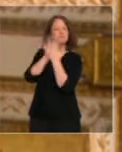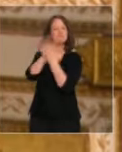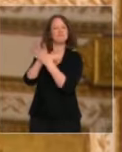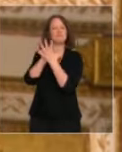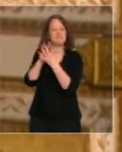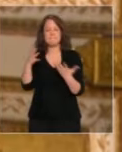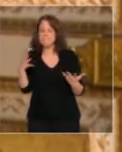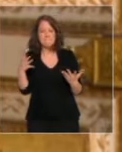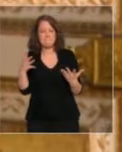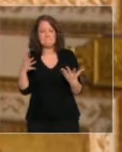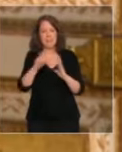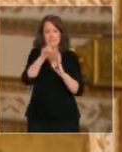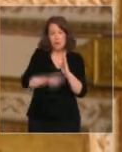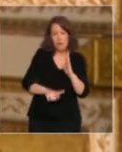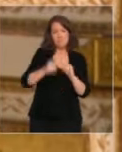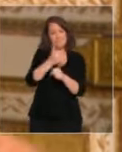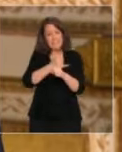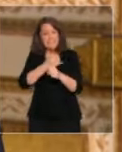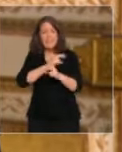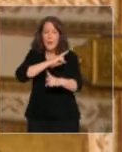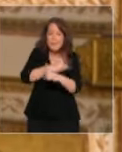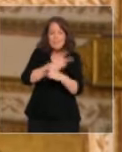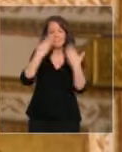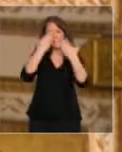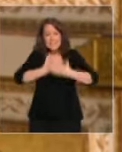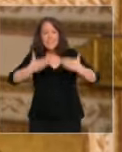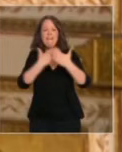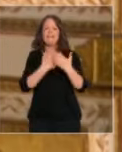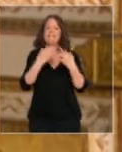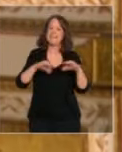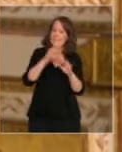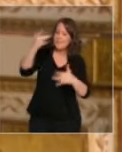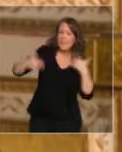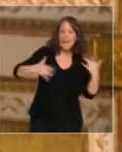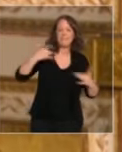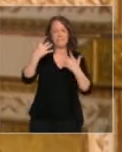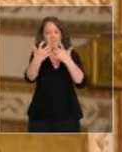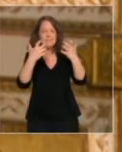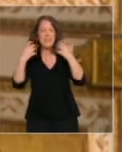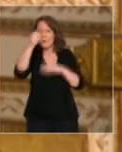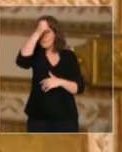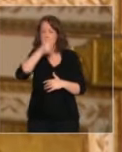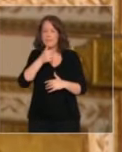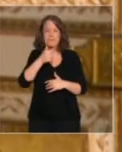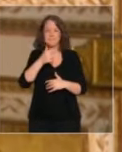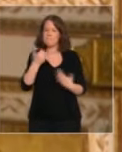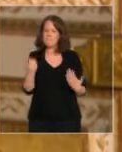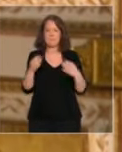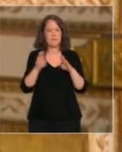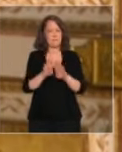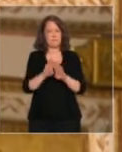cafés et hôtels, cinémas, théâtres, salles de spectacle et musées resteront en revanche fermés à ce stade.